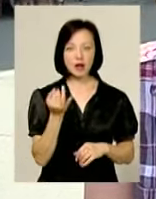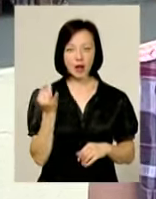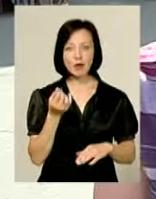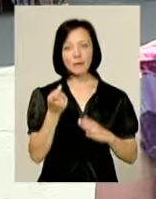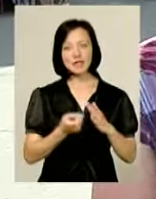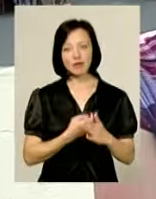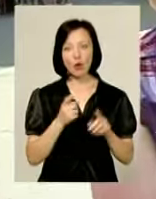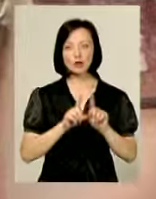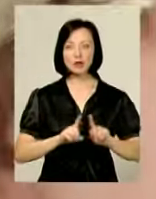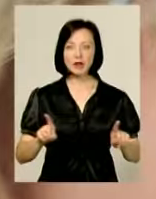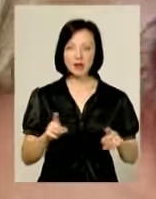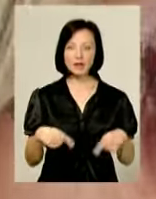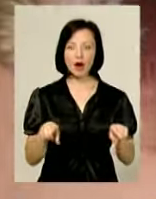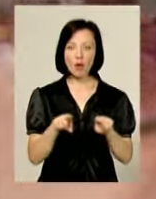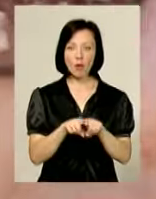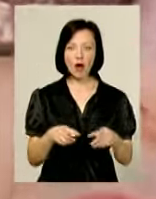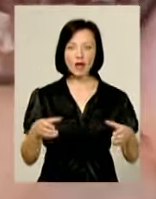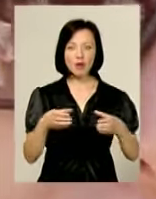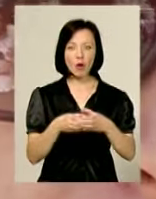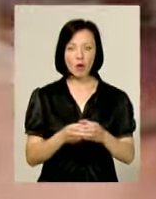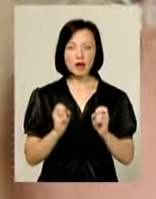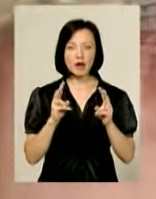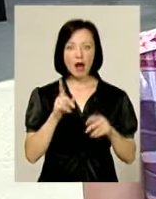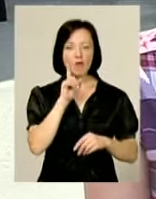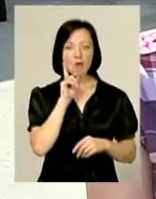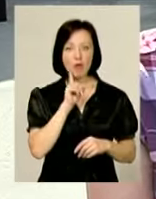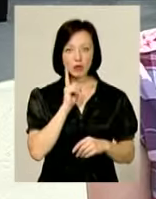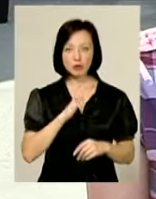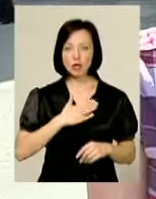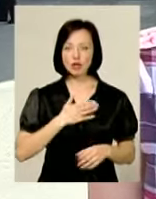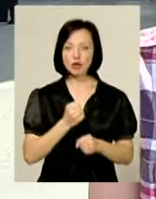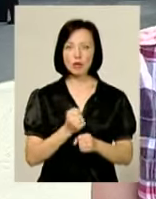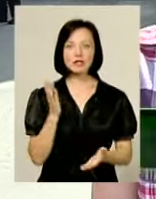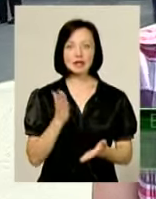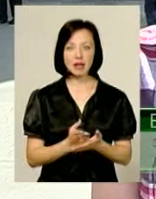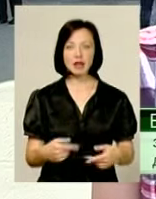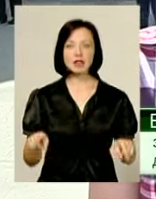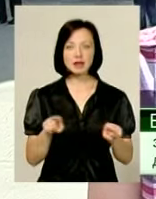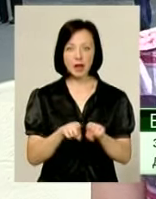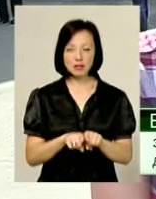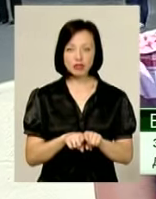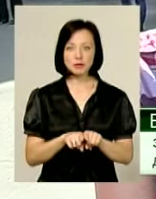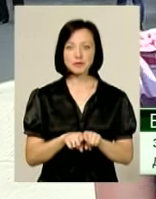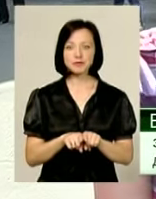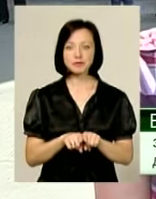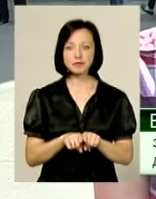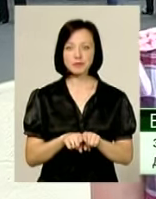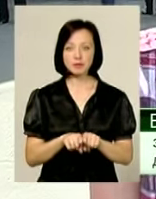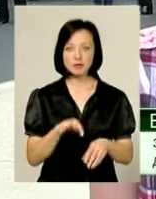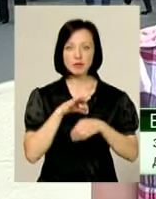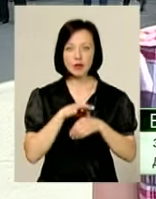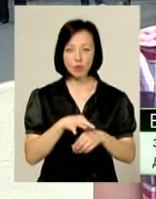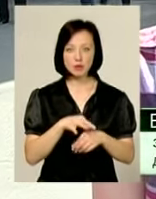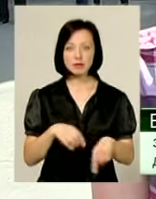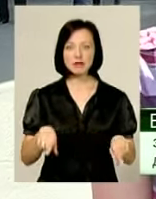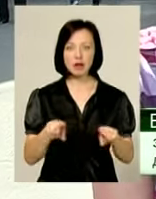пізнавально, особливо для такої категорії, як молодь. В нашій роботі проводиться така